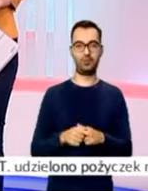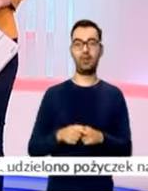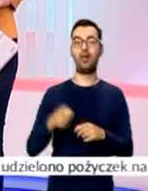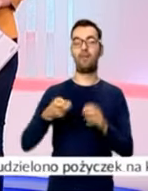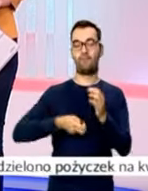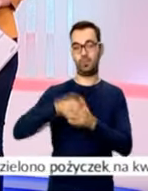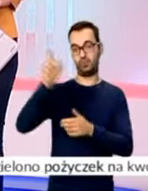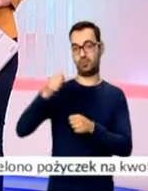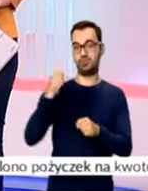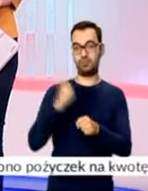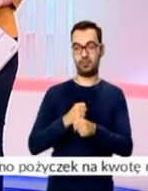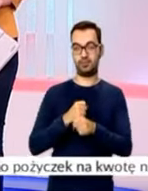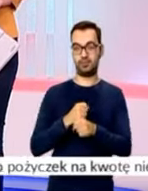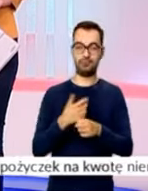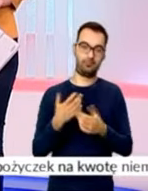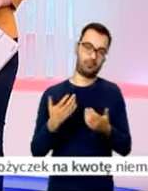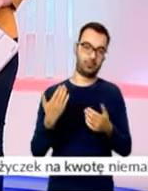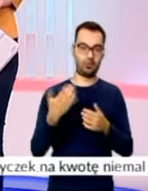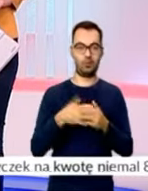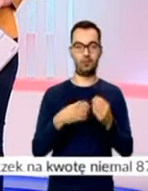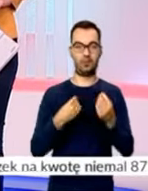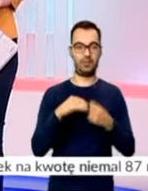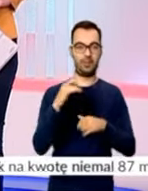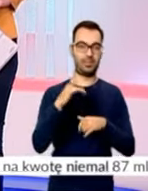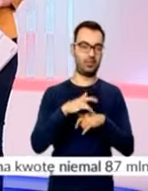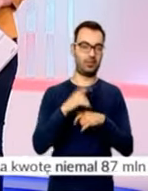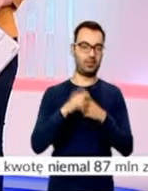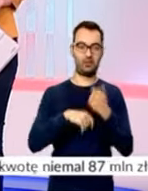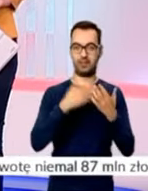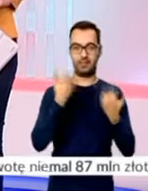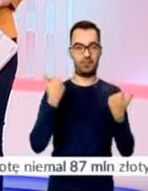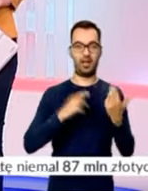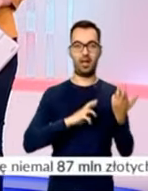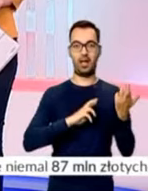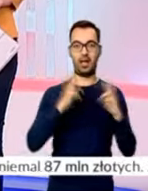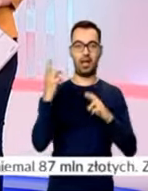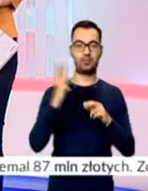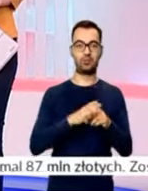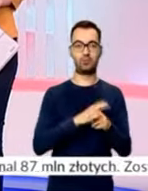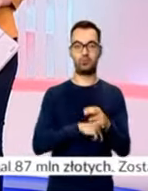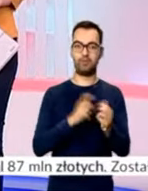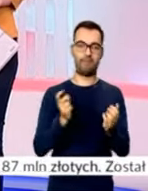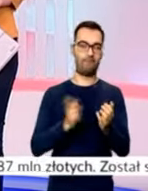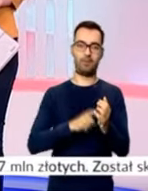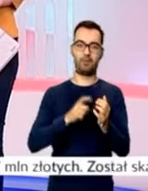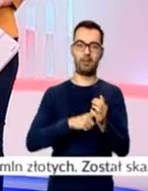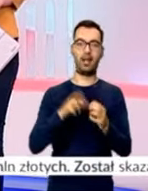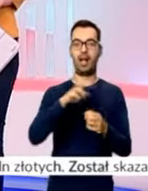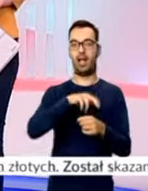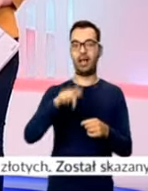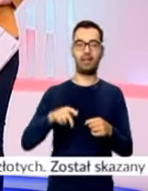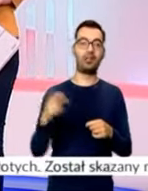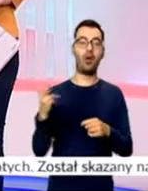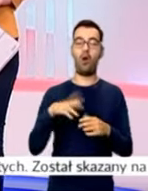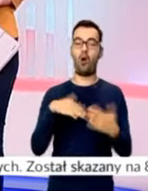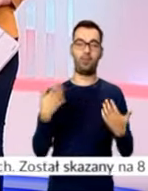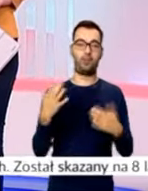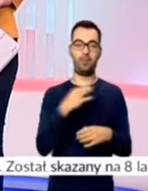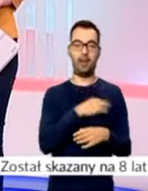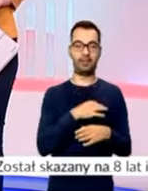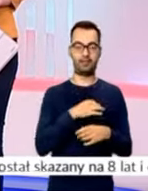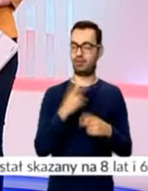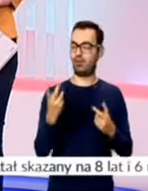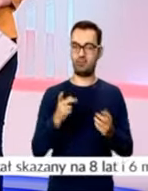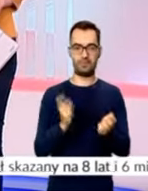zwolnieniem mężczyzny z pracy nikt nie poniósł konsekwencji. Reakcji ze strony Urzędu Miasta domagają się stołeczni radni z obu